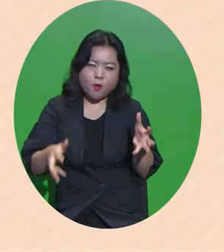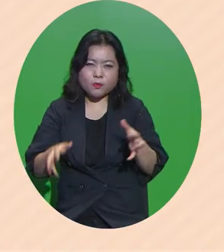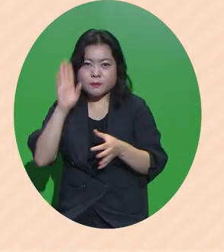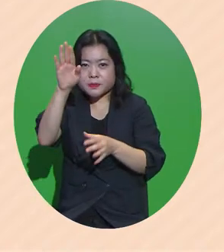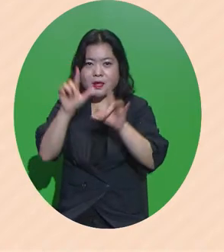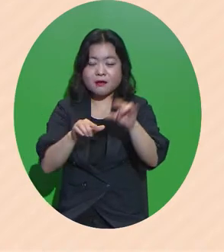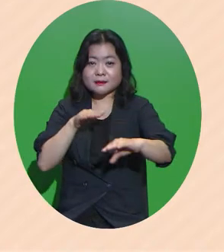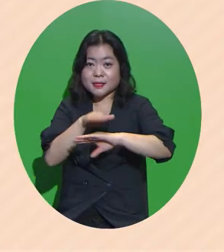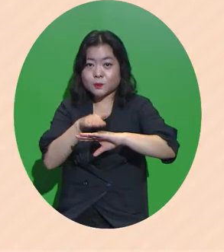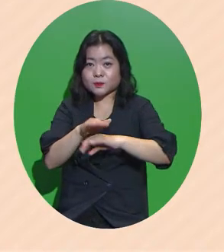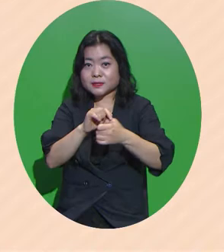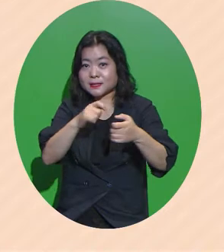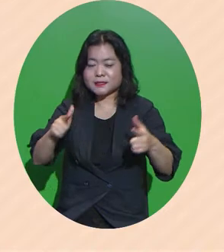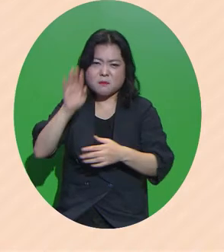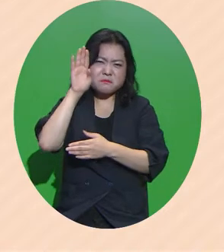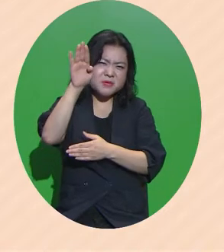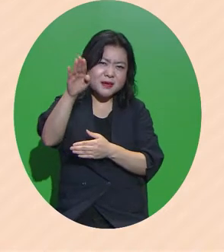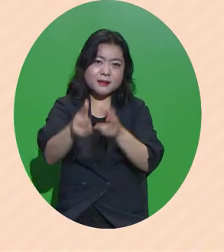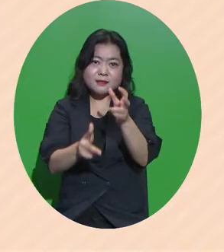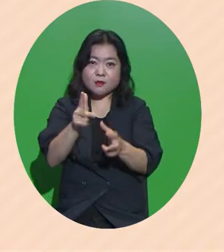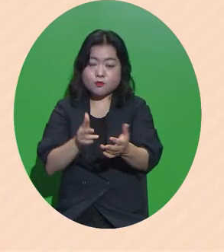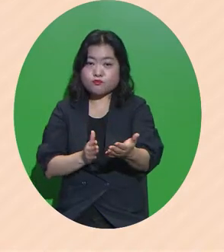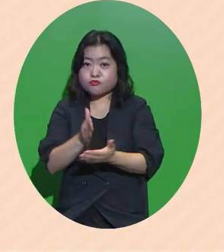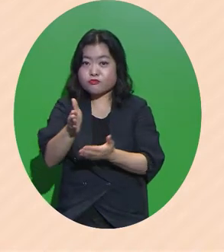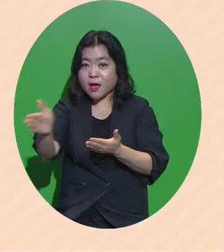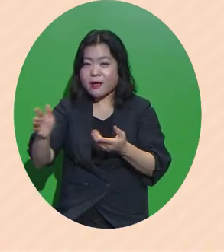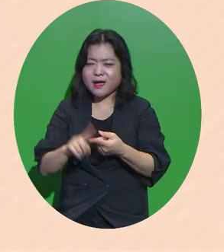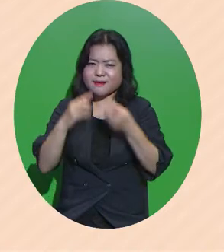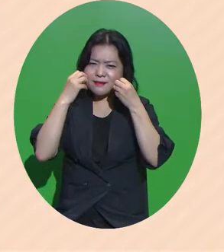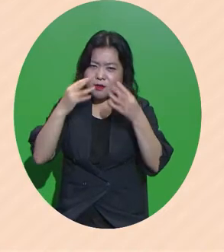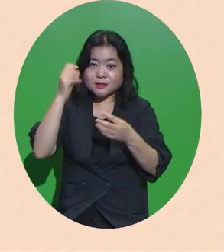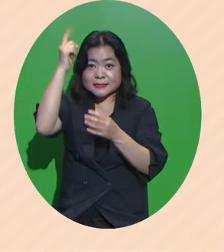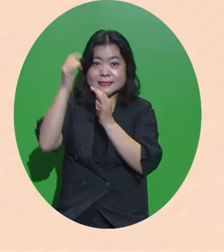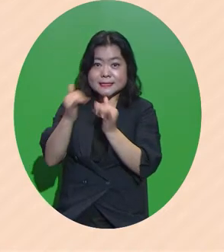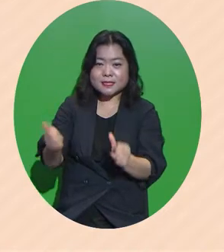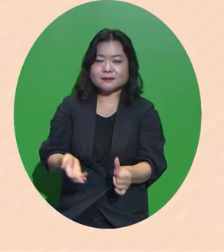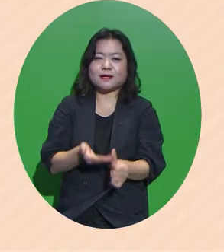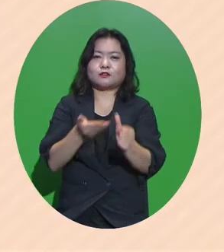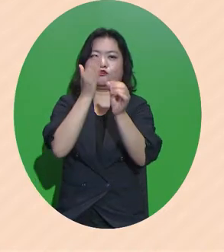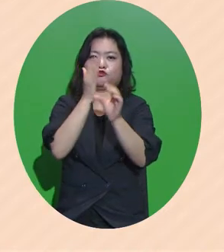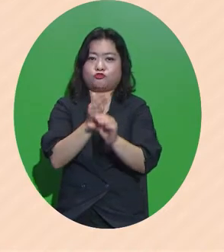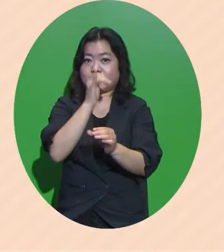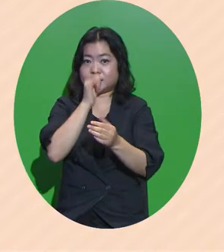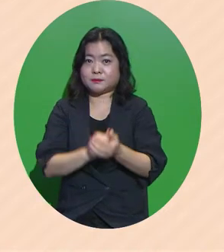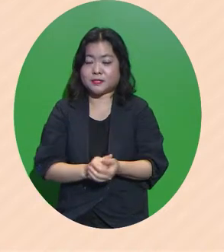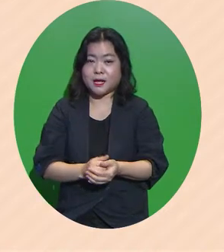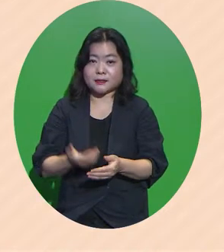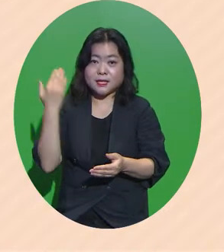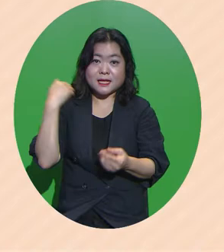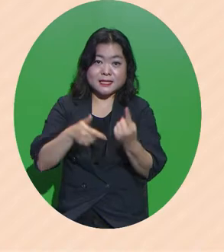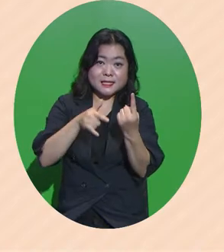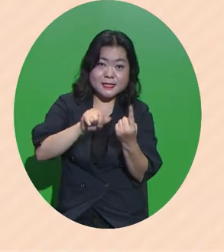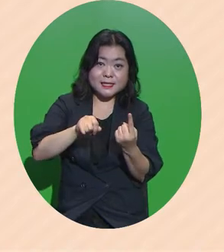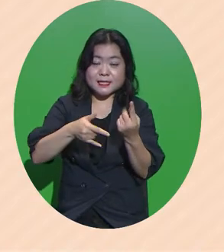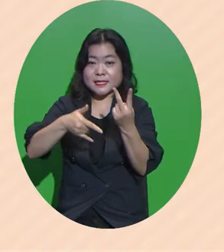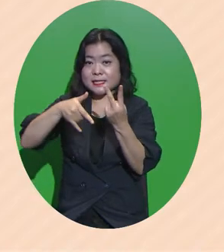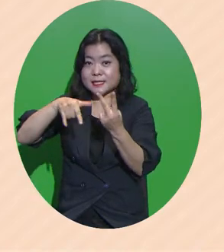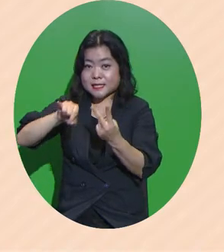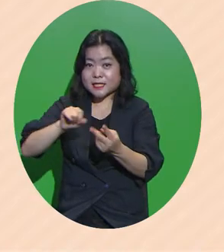자동차와 같은 미래산업 분야의 혁신 인재를 양성하고 있습니다 지난 1기, 2기